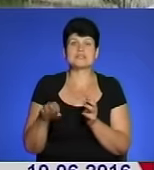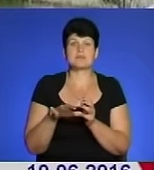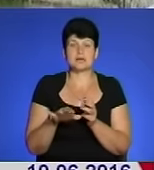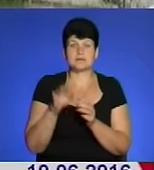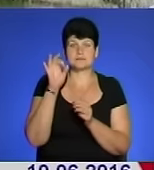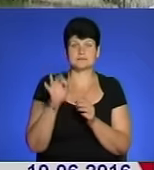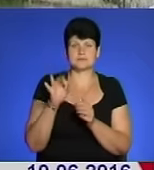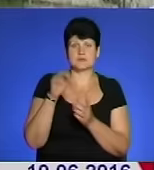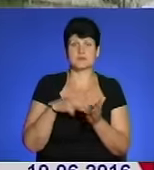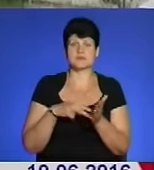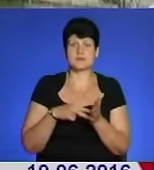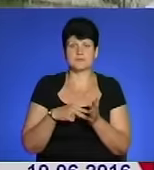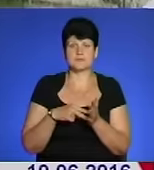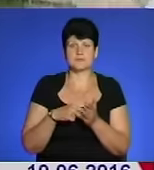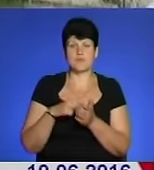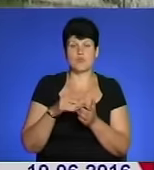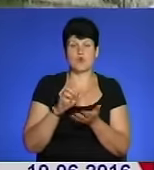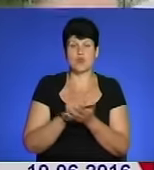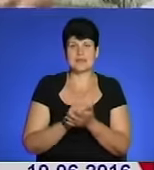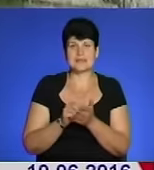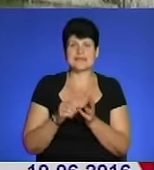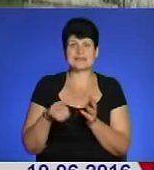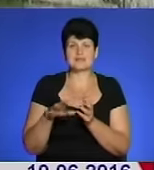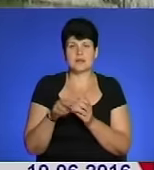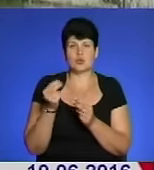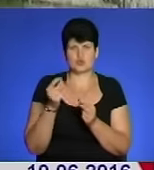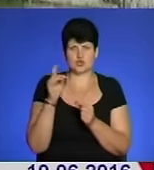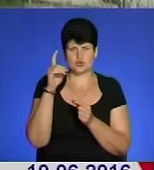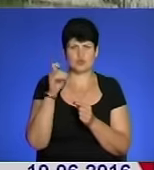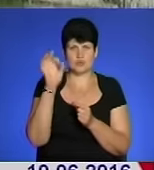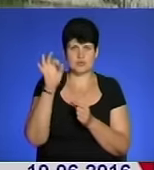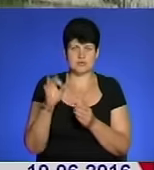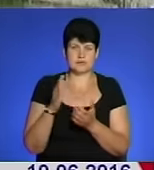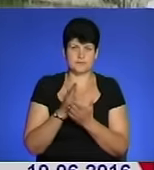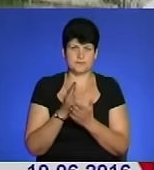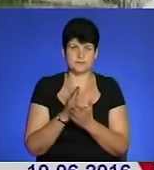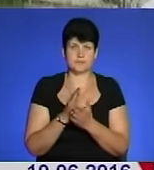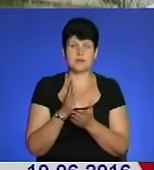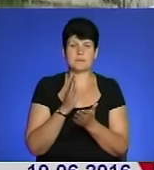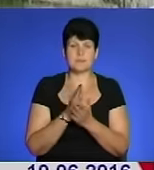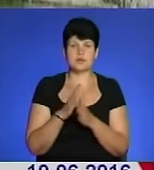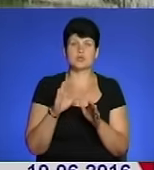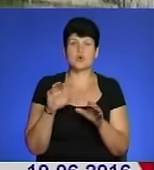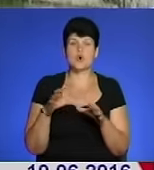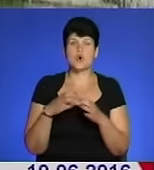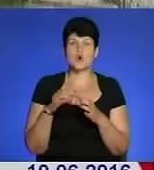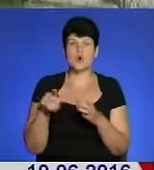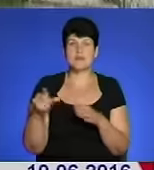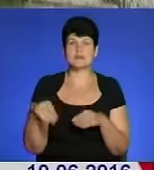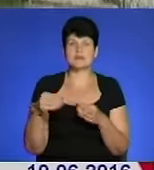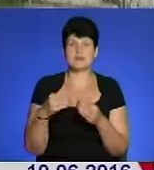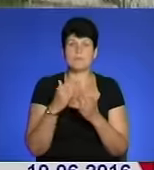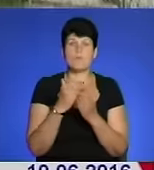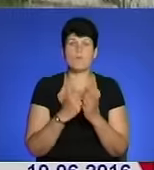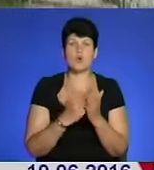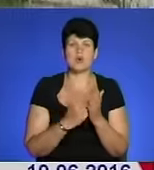відсотковою ставкою по оренді землі, бо це кошти 100% надходять в бюджет громади. Громади мають навести порядок з